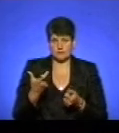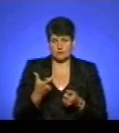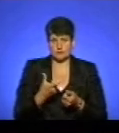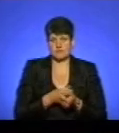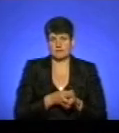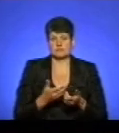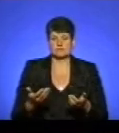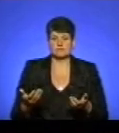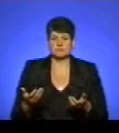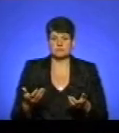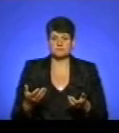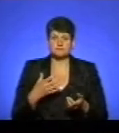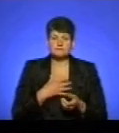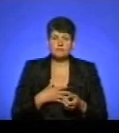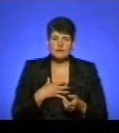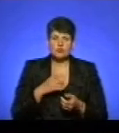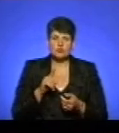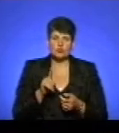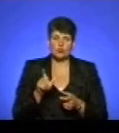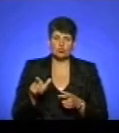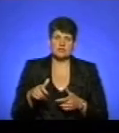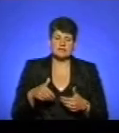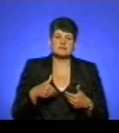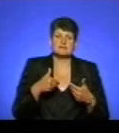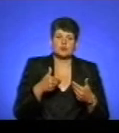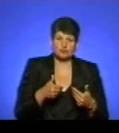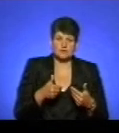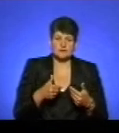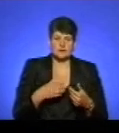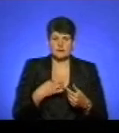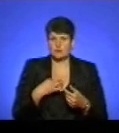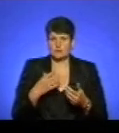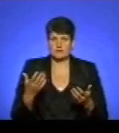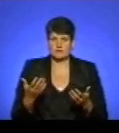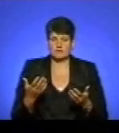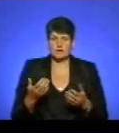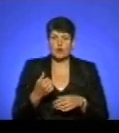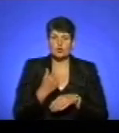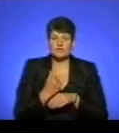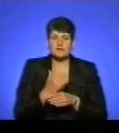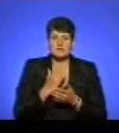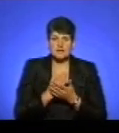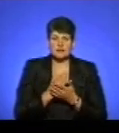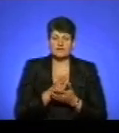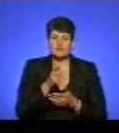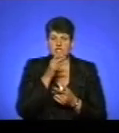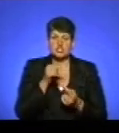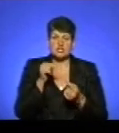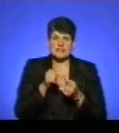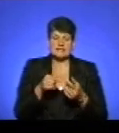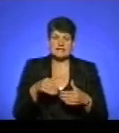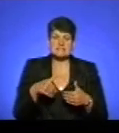цього приводу вакцинацію. Тобто важливо, що люди звернулися, а не знехтували цим? Головним є своєчасне звернення та